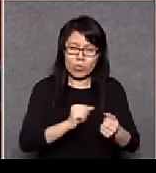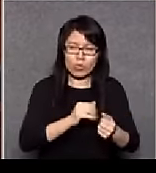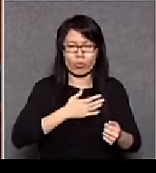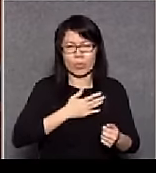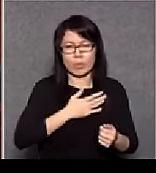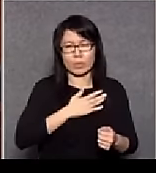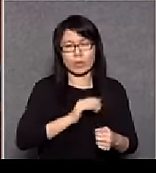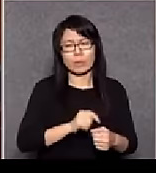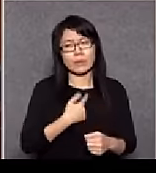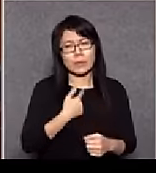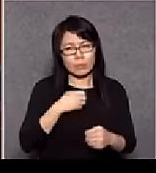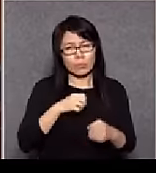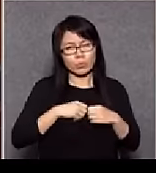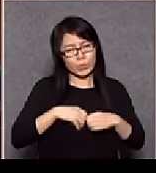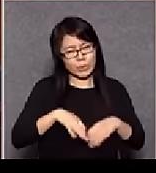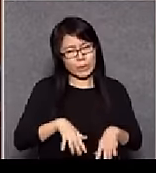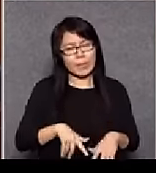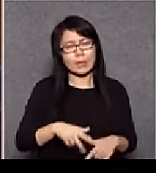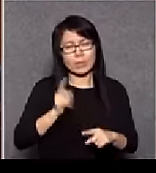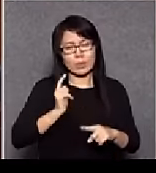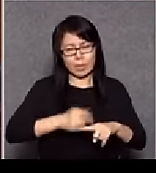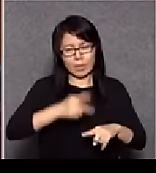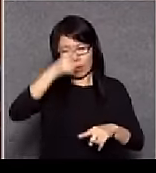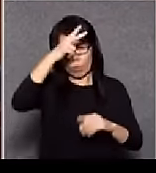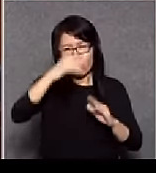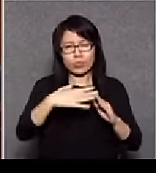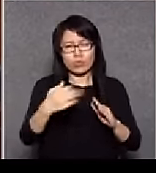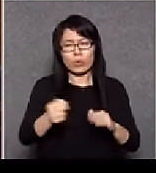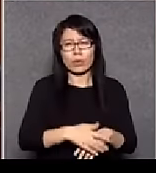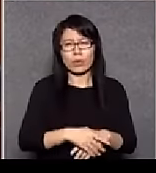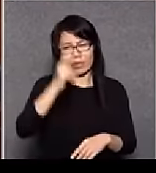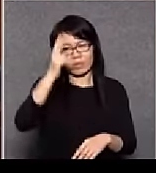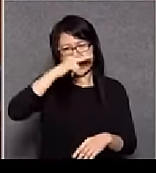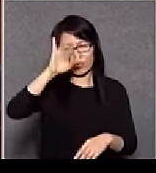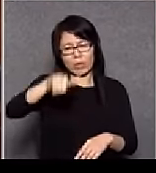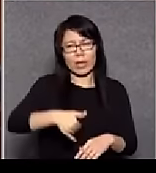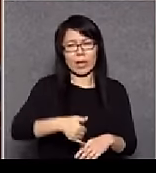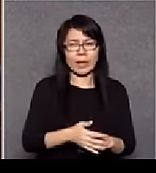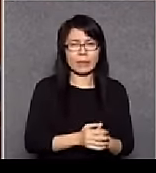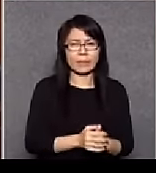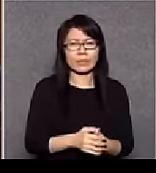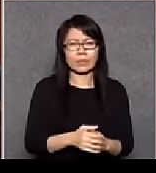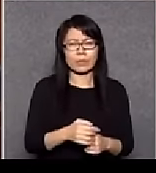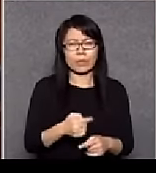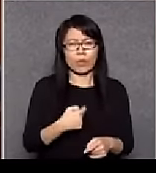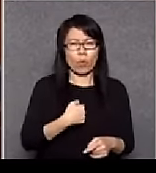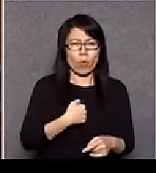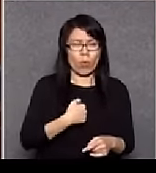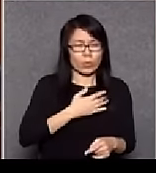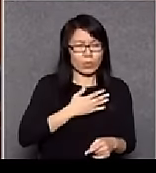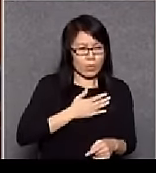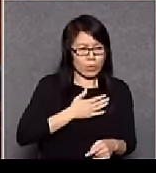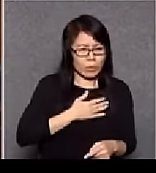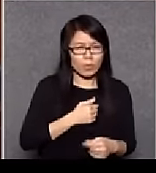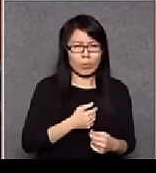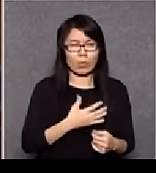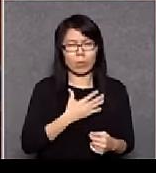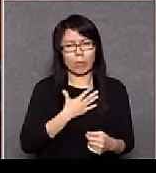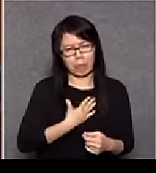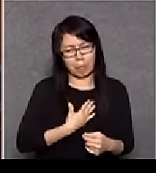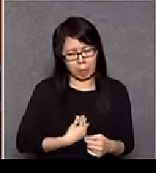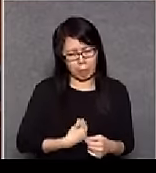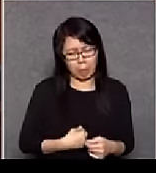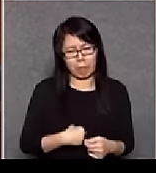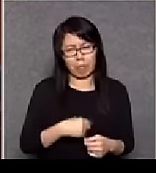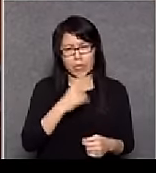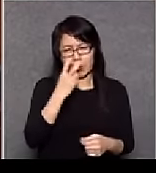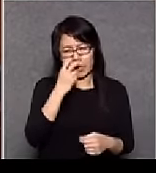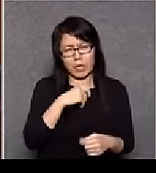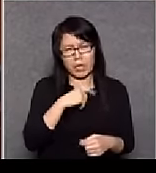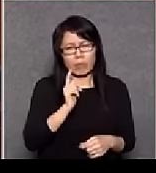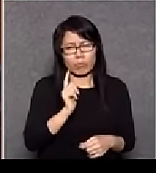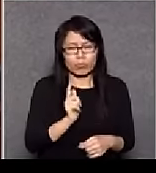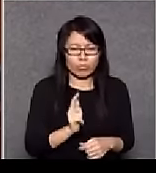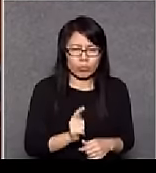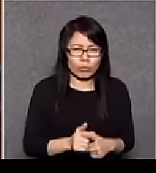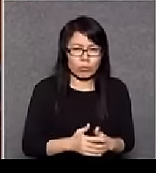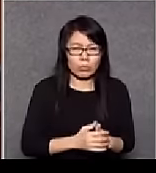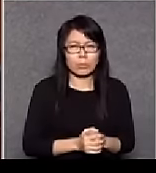那是一個局長你經常走出來就經常說我很擔心我很傷心我很痛心